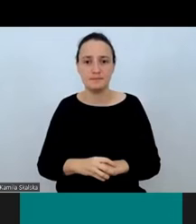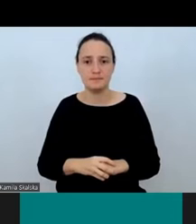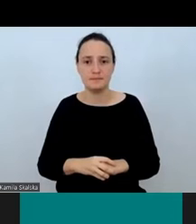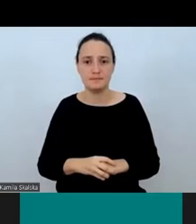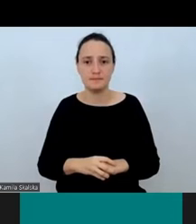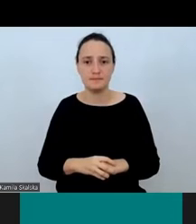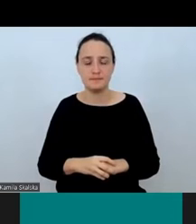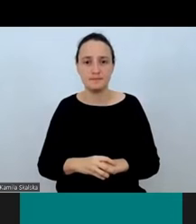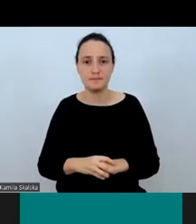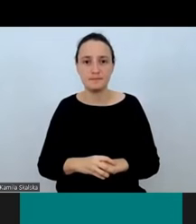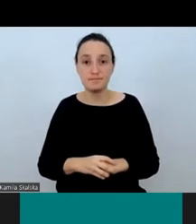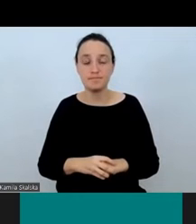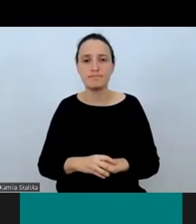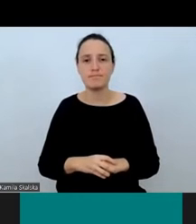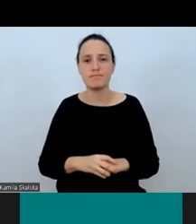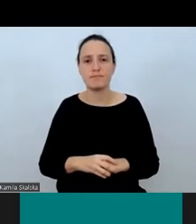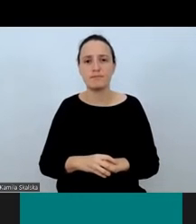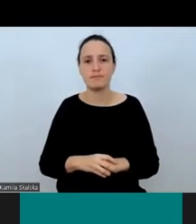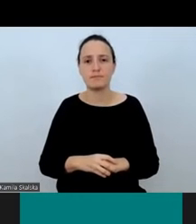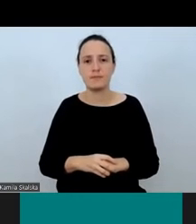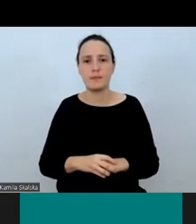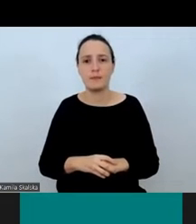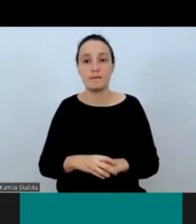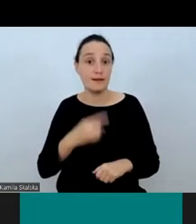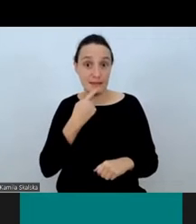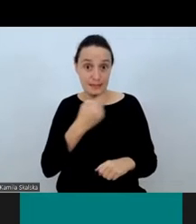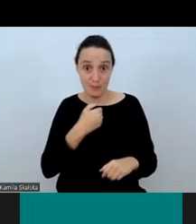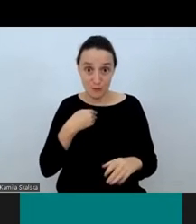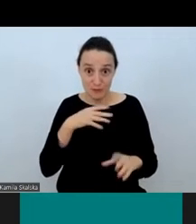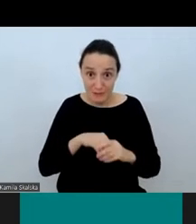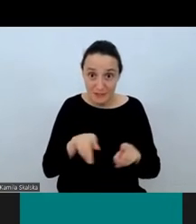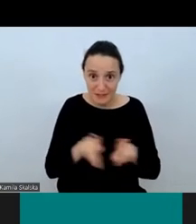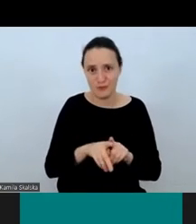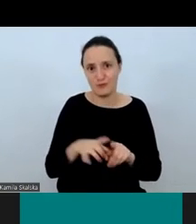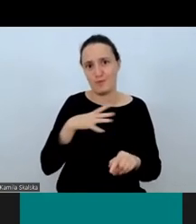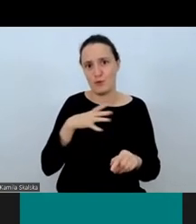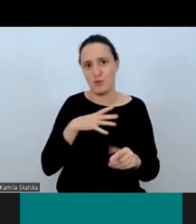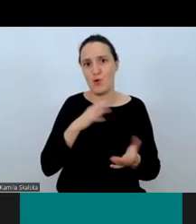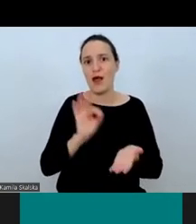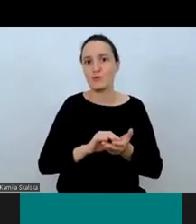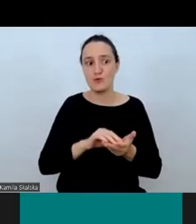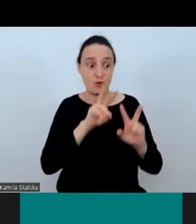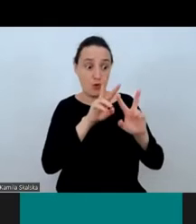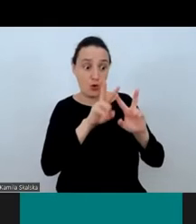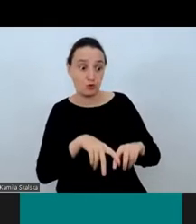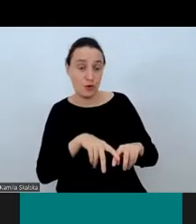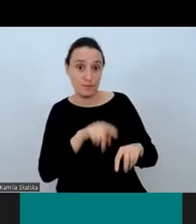Polski był jednym z języków osób badanych,